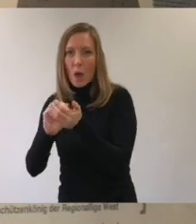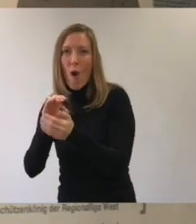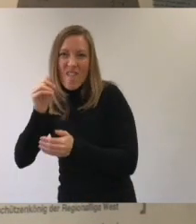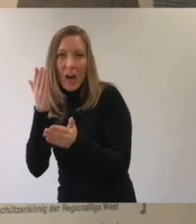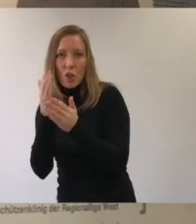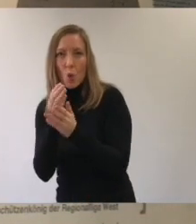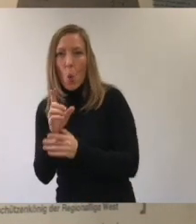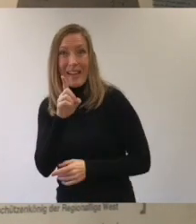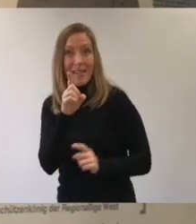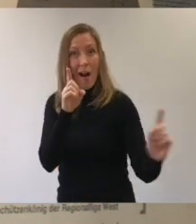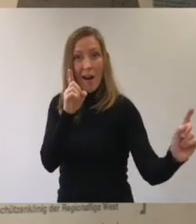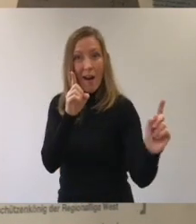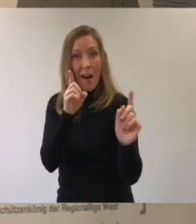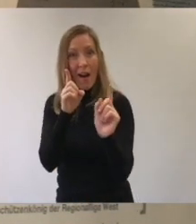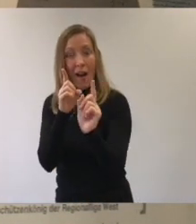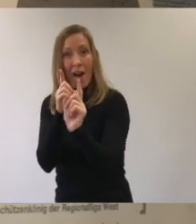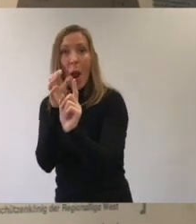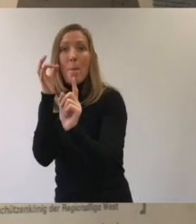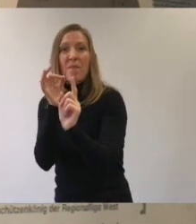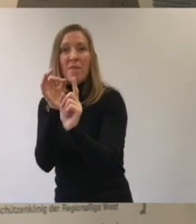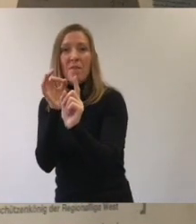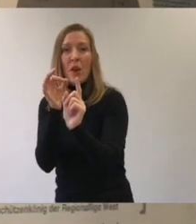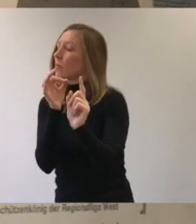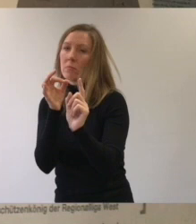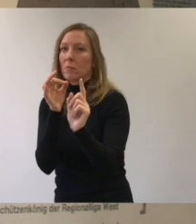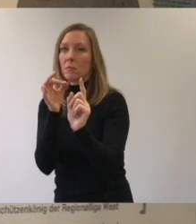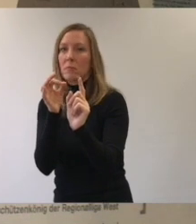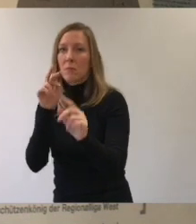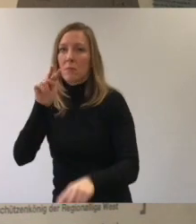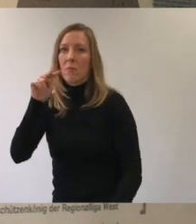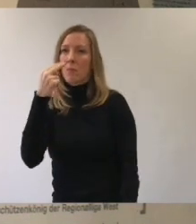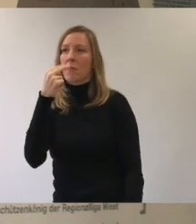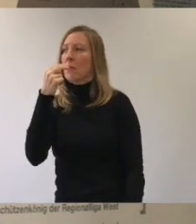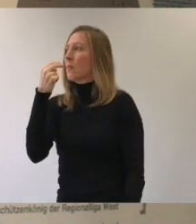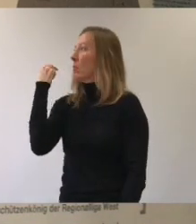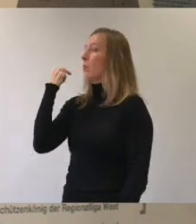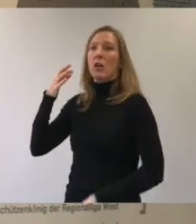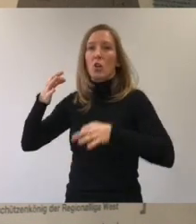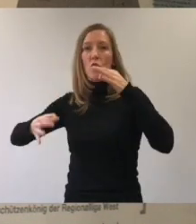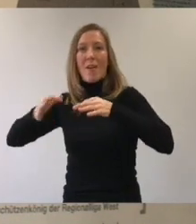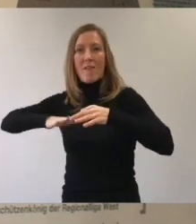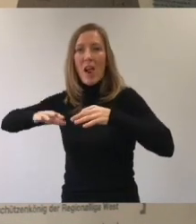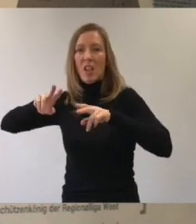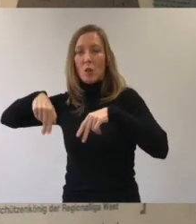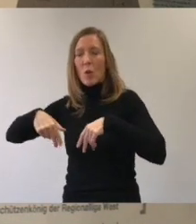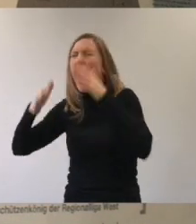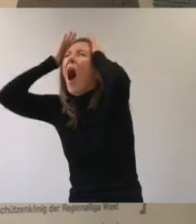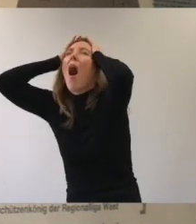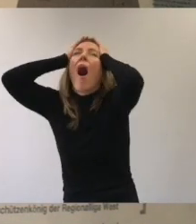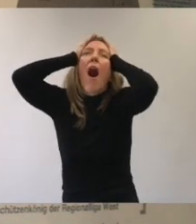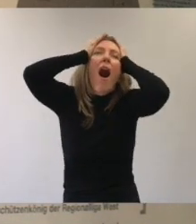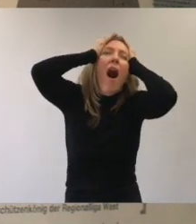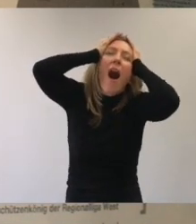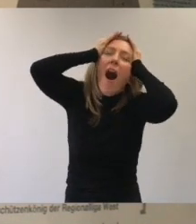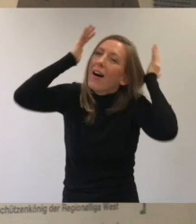Klos ist fast bei Dirk. Aber dann dreht er sich um und geht zurück zum Spielfeld. Ingo und seine Freunde schlagen